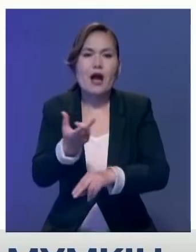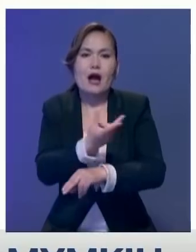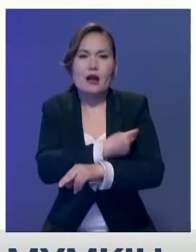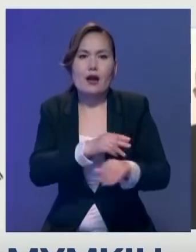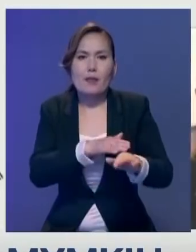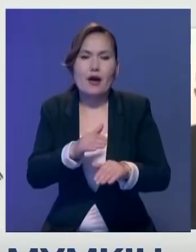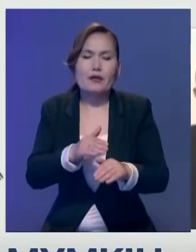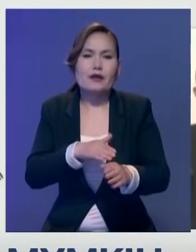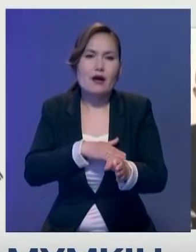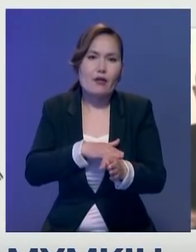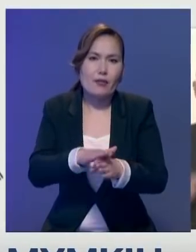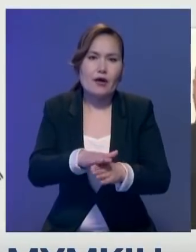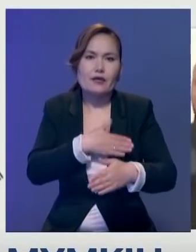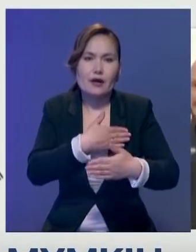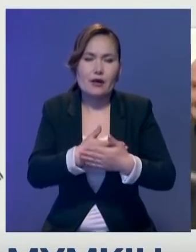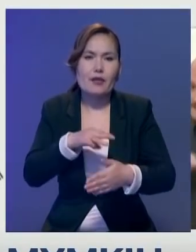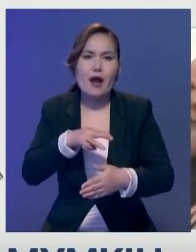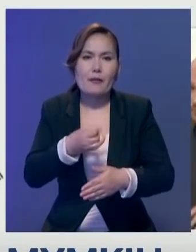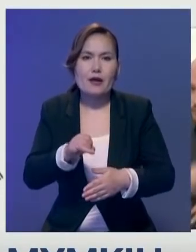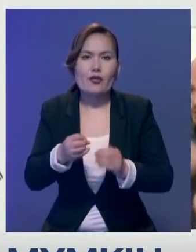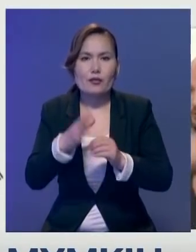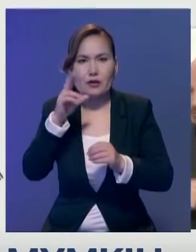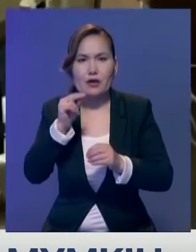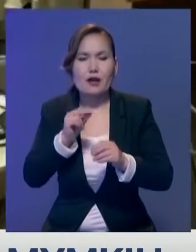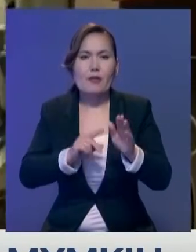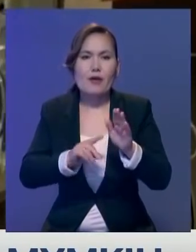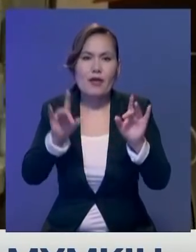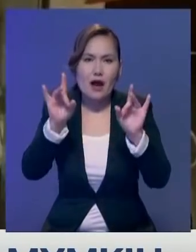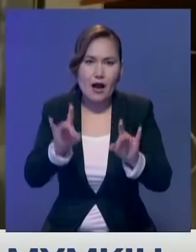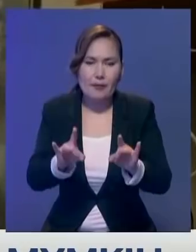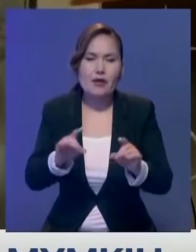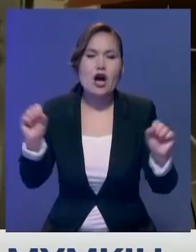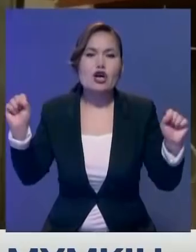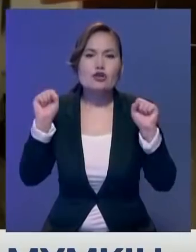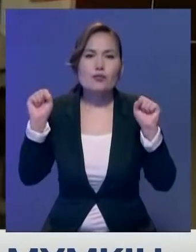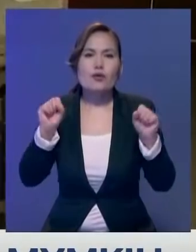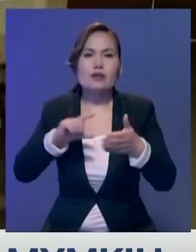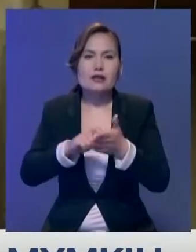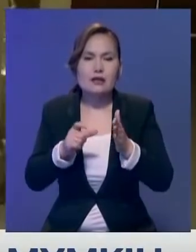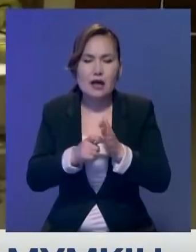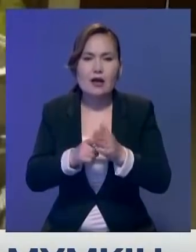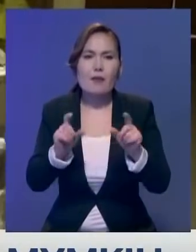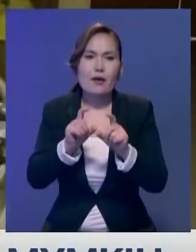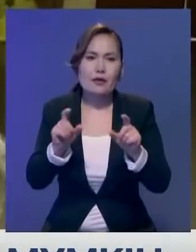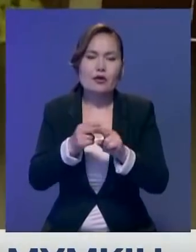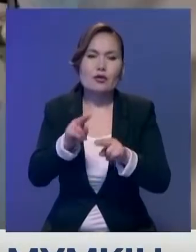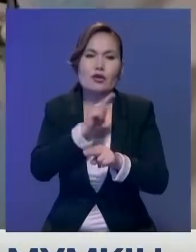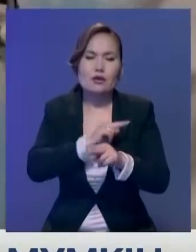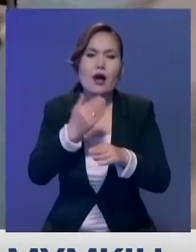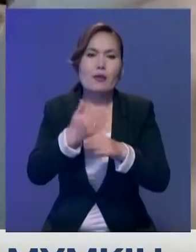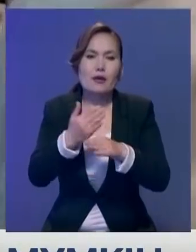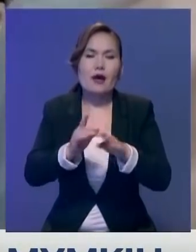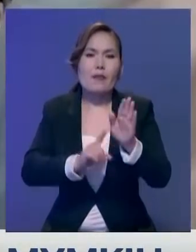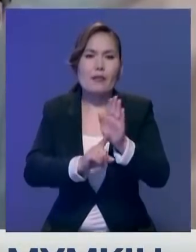ғынауқанының қарқынына байланысты мамырдың 15-сінен бастап, кафе, мерамхана, спорт зал мен азық күлігеміз дүкендердің жұмысы